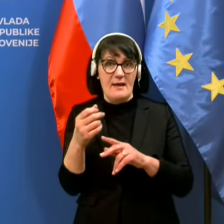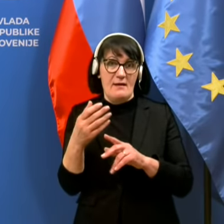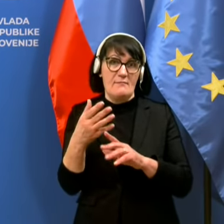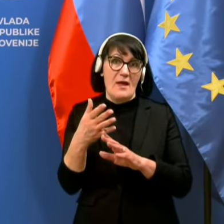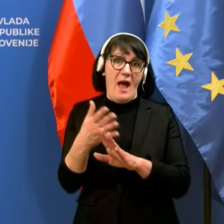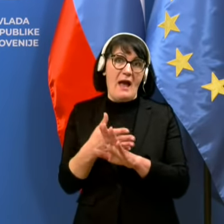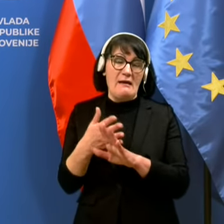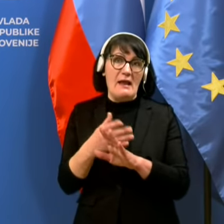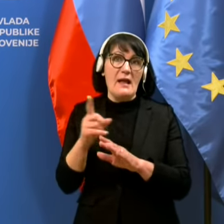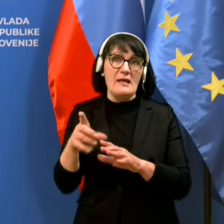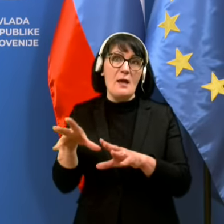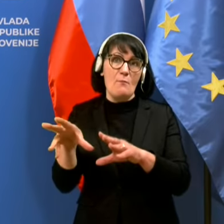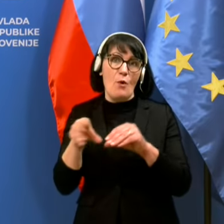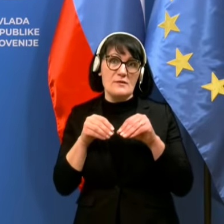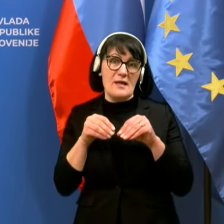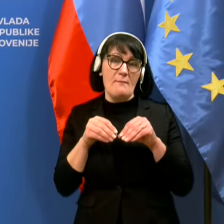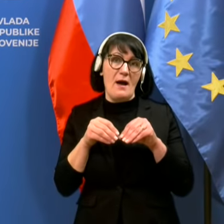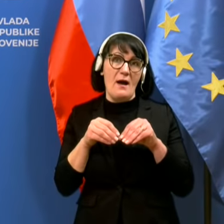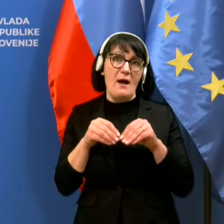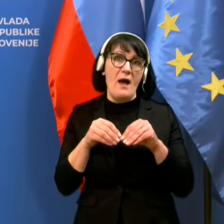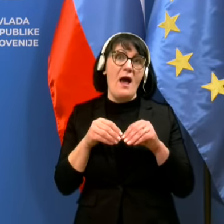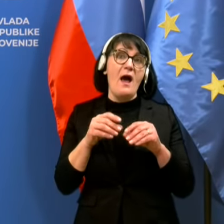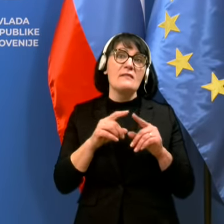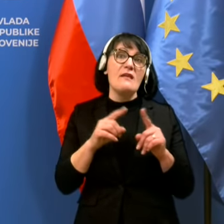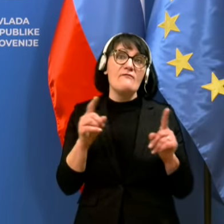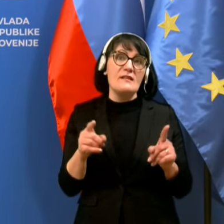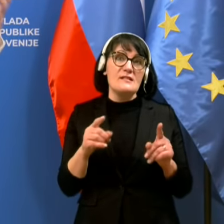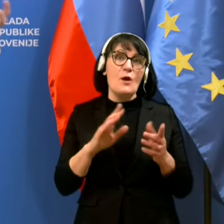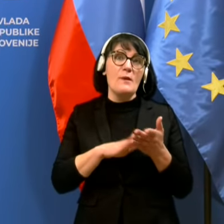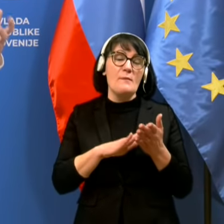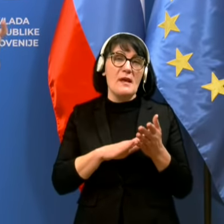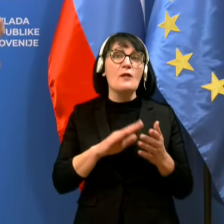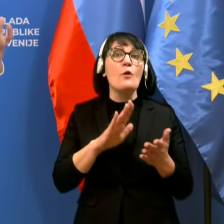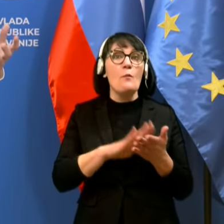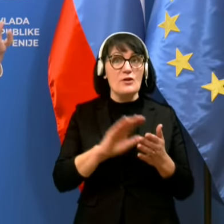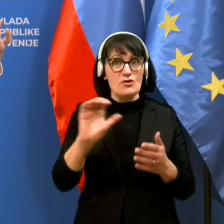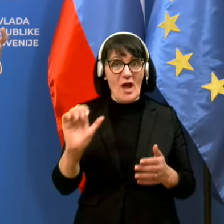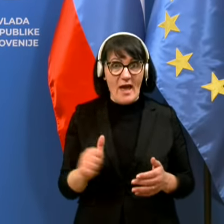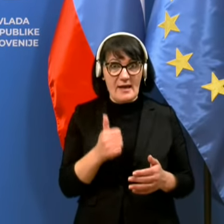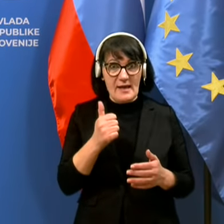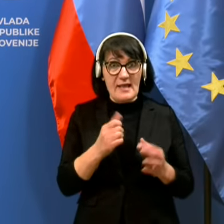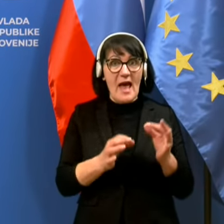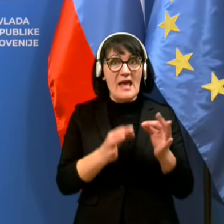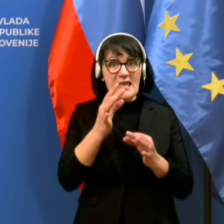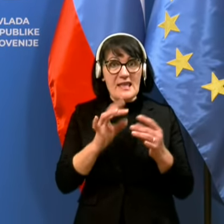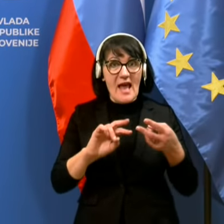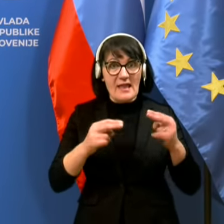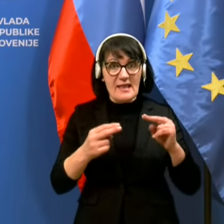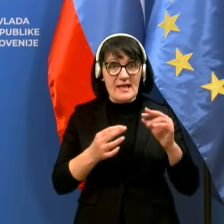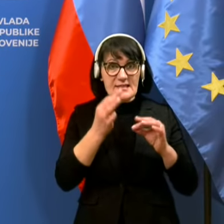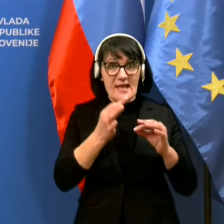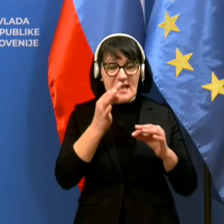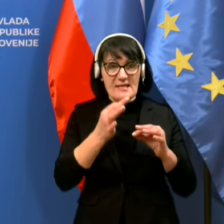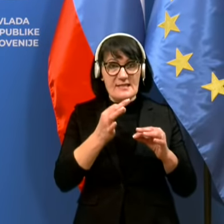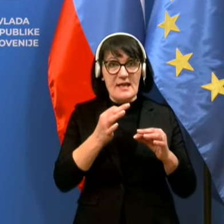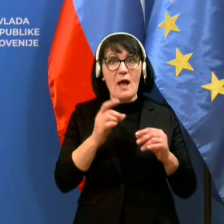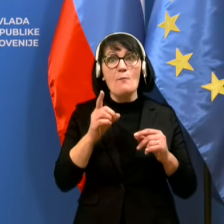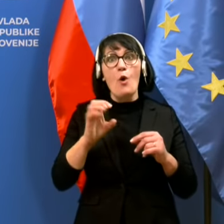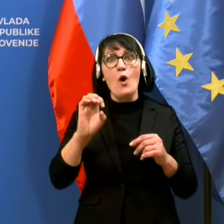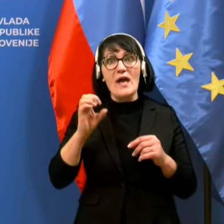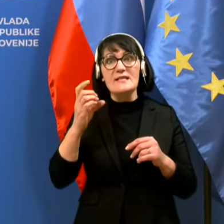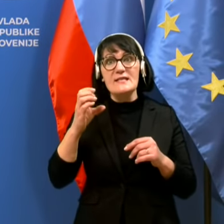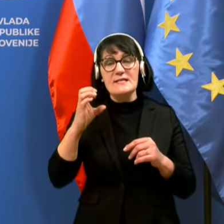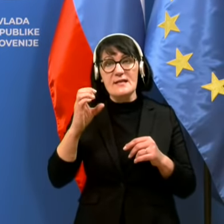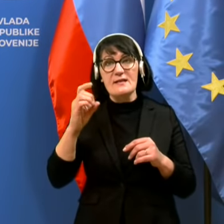pa povzema ECDC definicijo primira. Torej še enkrat, hitri antigenski testi grejo po ECDC pri poročilih